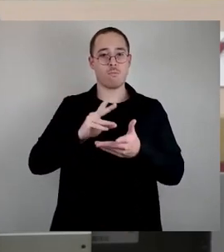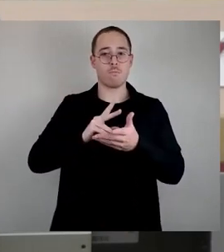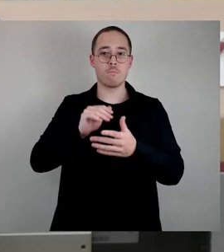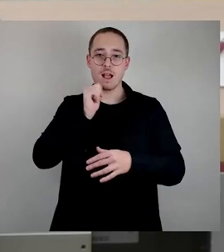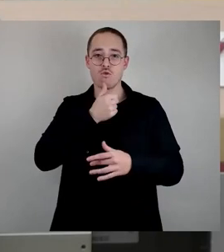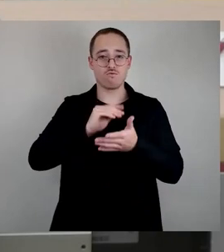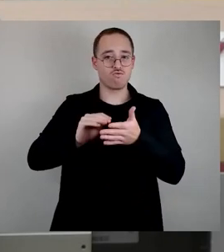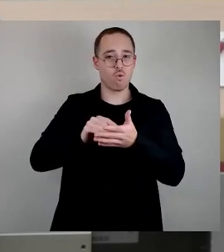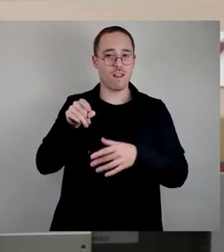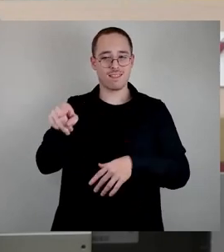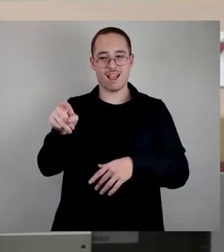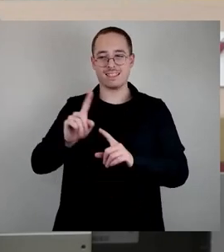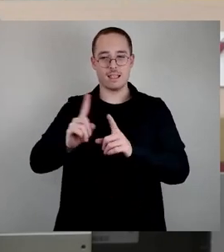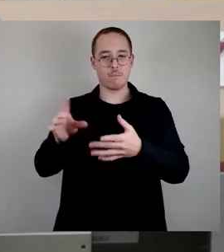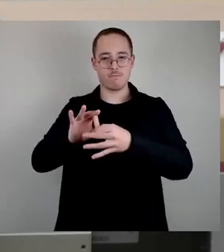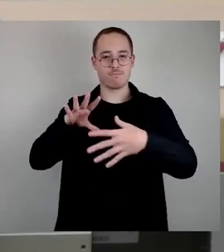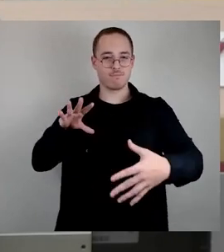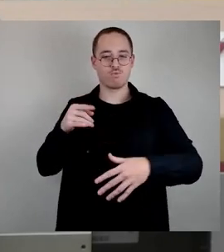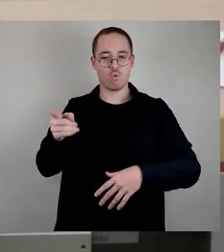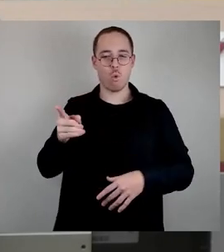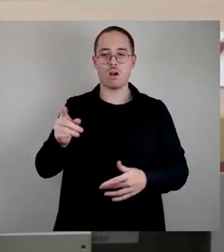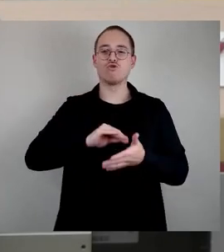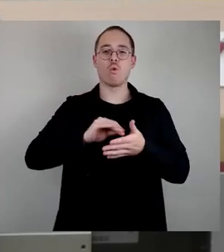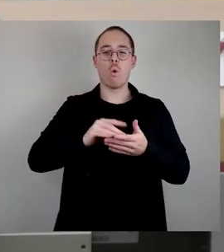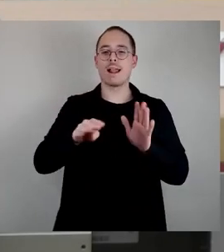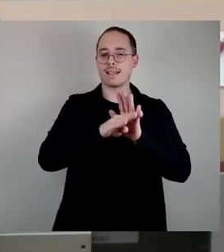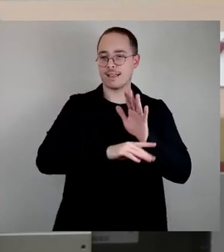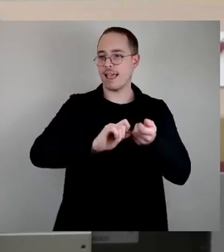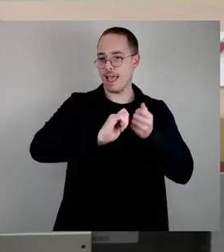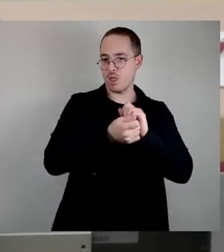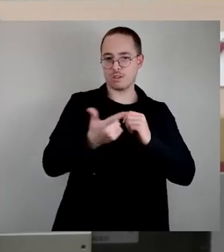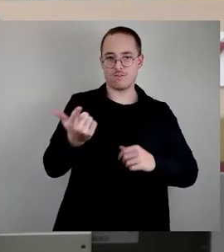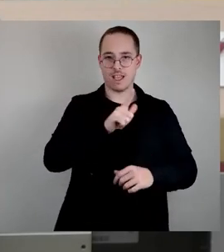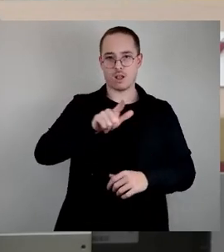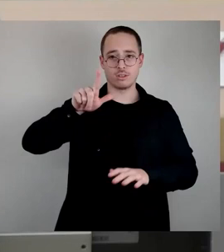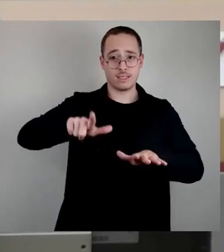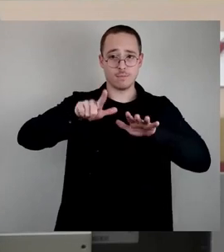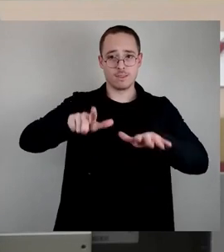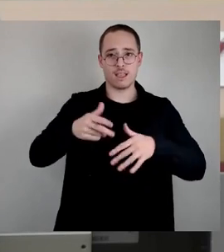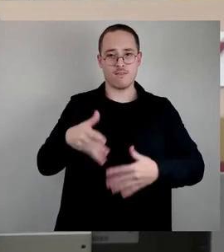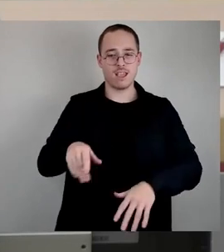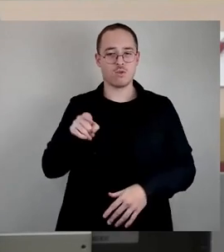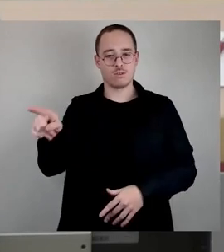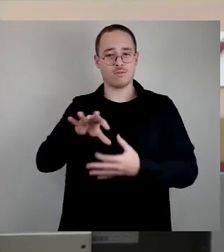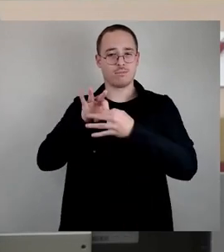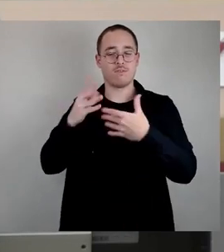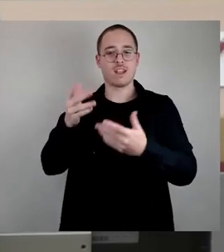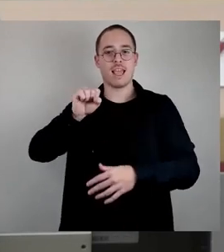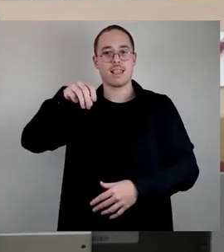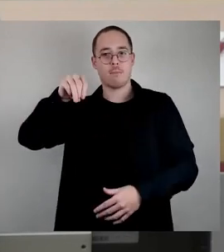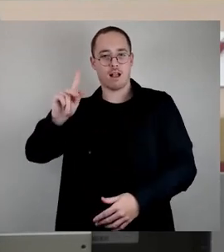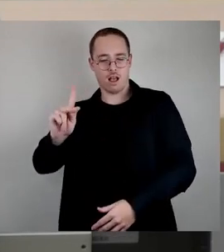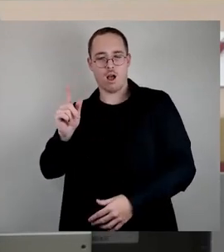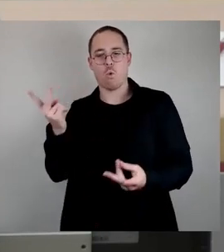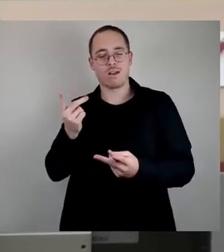Schulgesetzänderung 2017 ist ja die Planungshoheit an das SMK bzw. Freistaat Sachsen gegangen, sodass wir